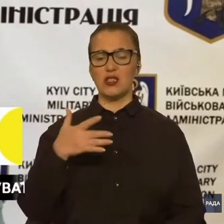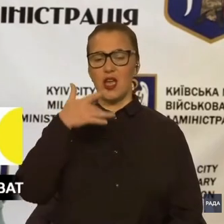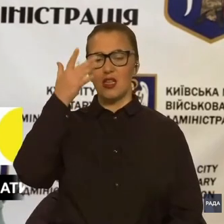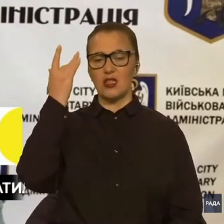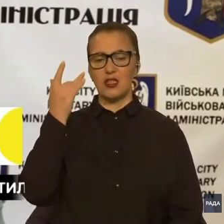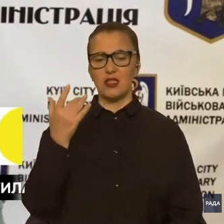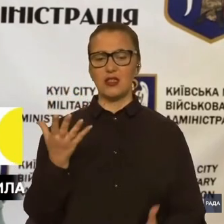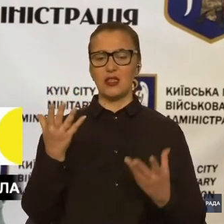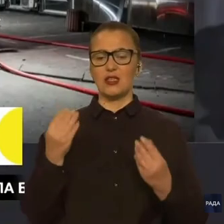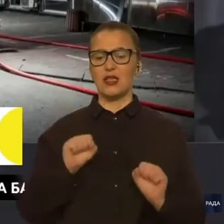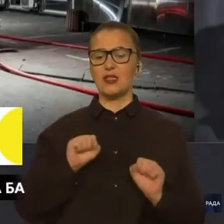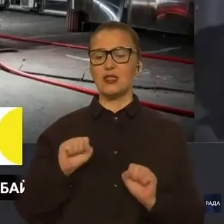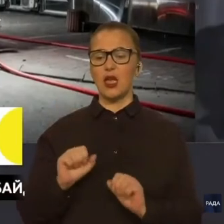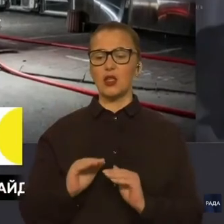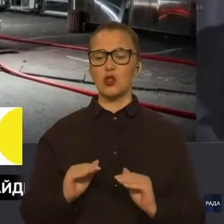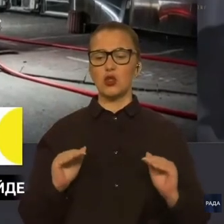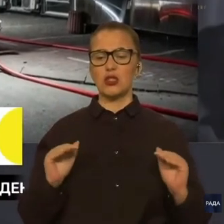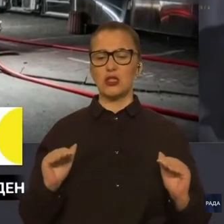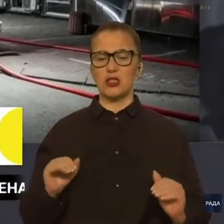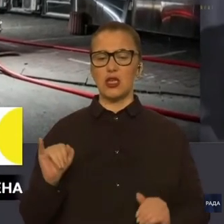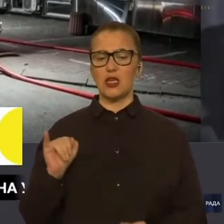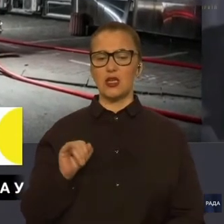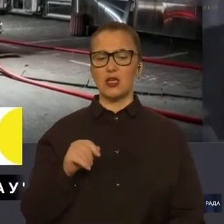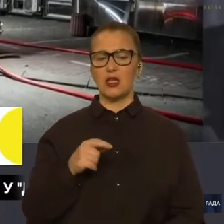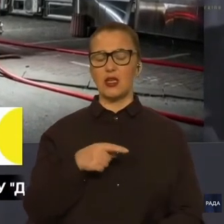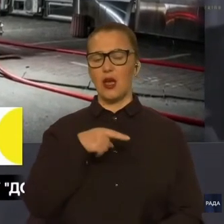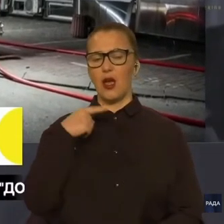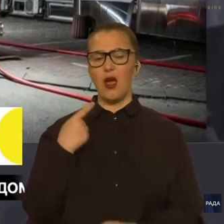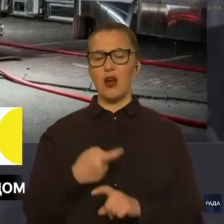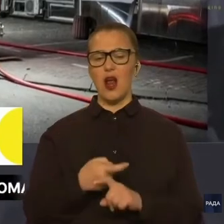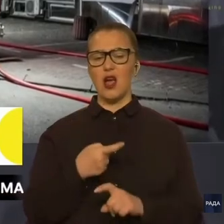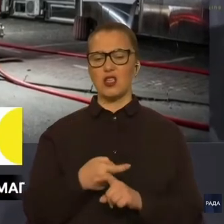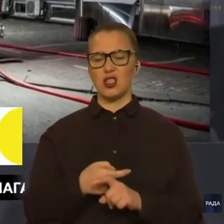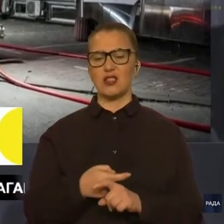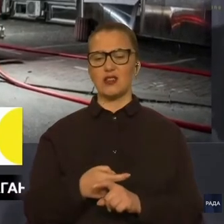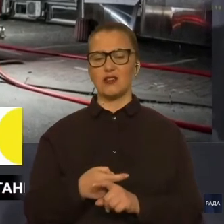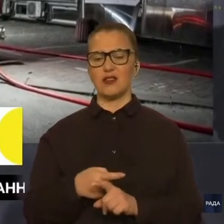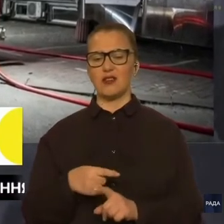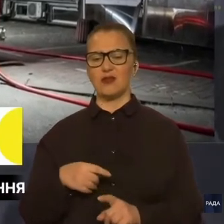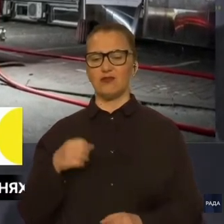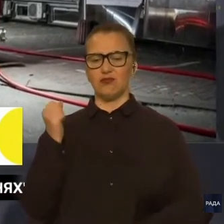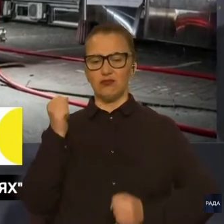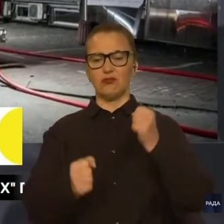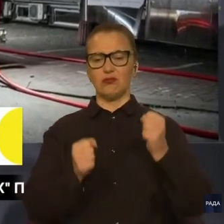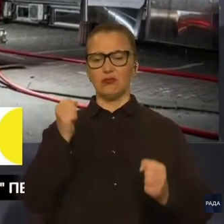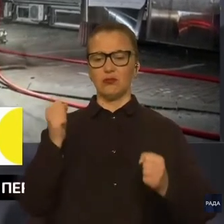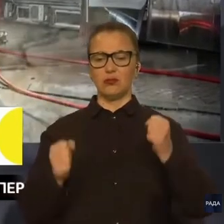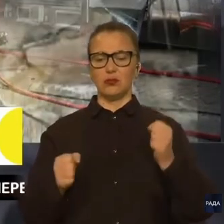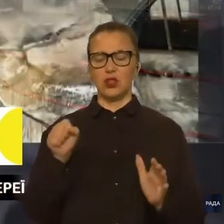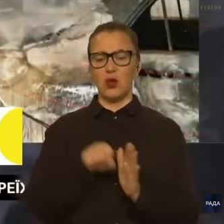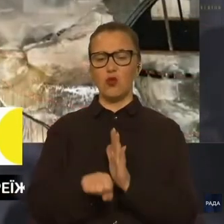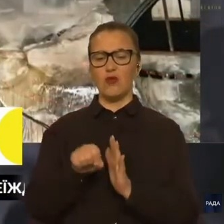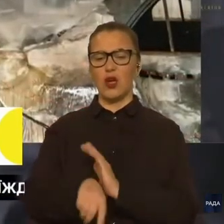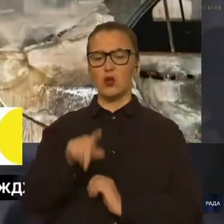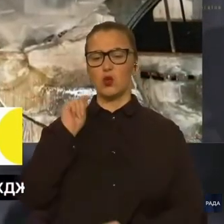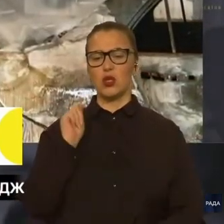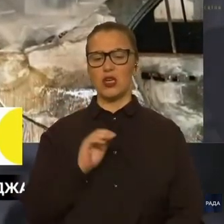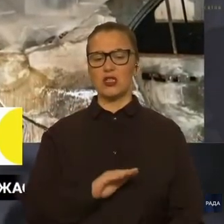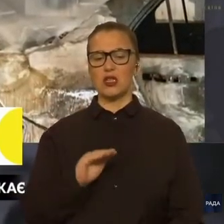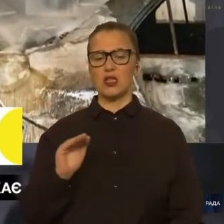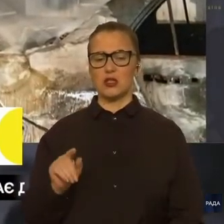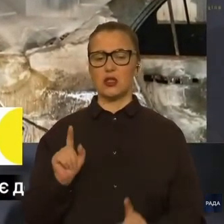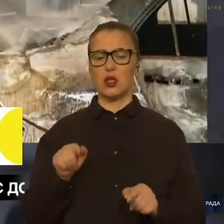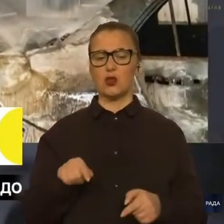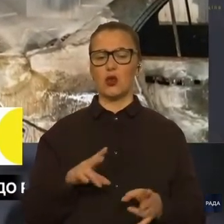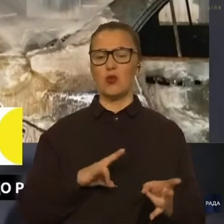і расисти здійснюють, що на столиці знову бувають, як бувають українських дітей. Тому